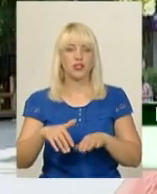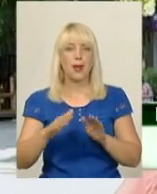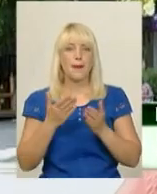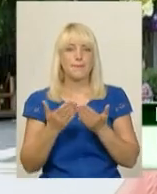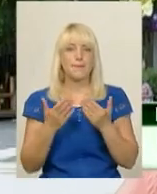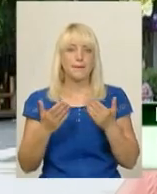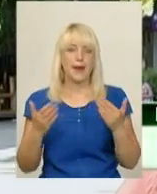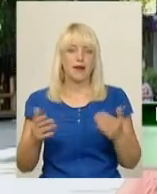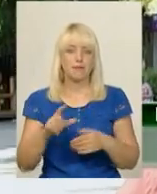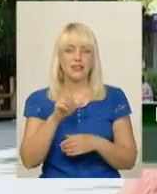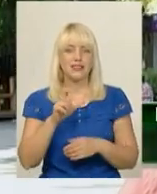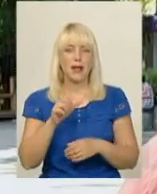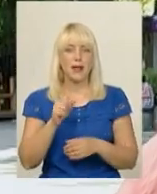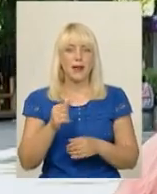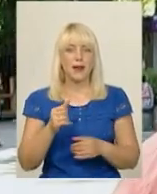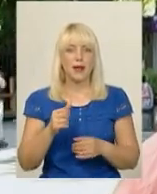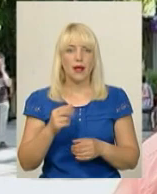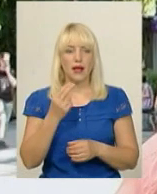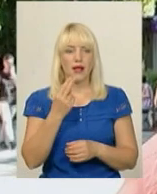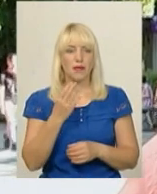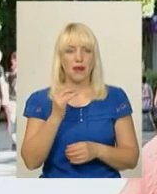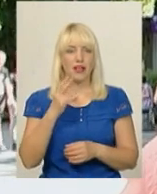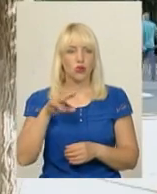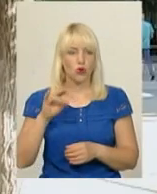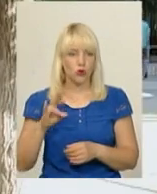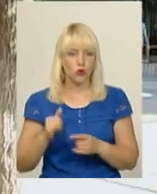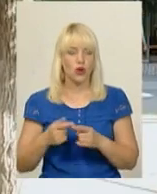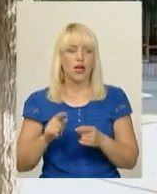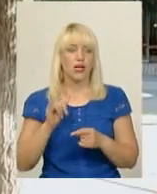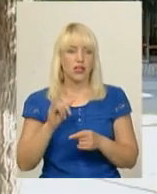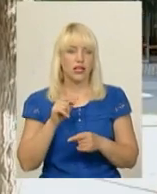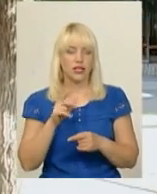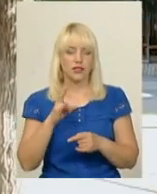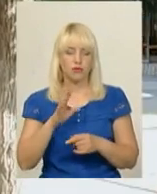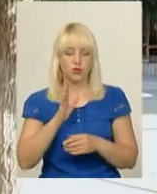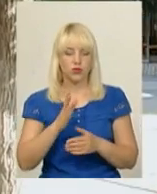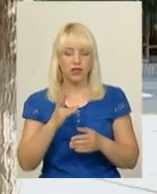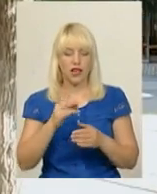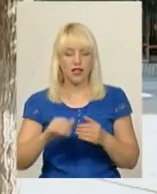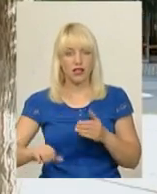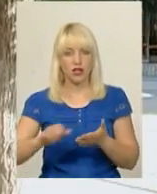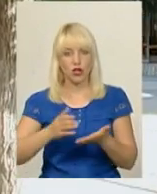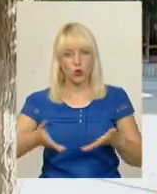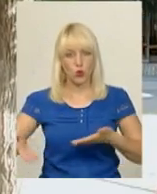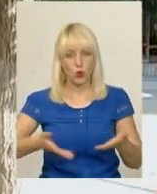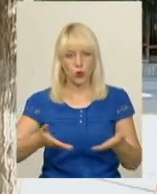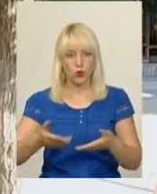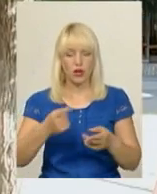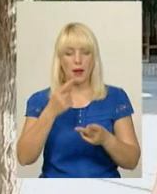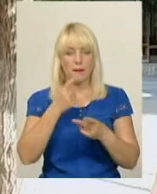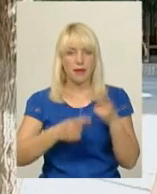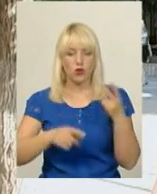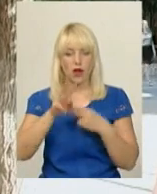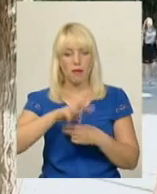самій стоянці будуть зелені острівці. На тротуар виділено півтора мільйона гривень, на